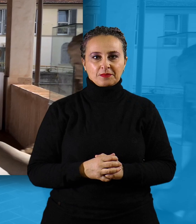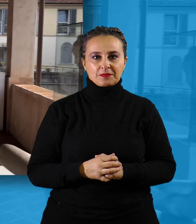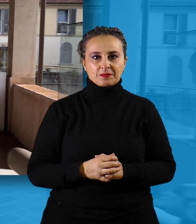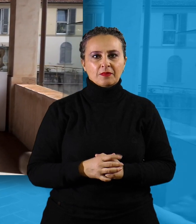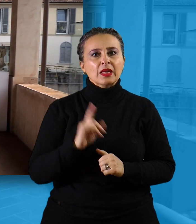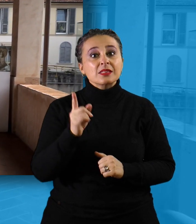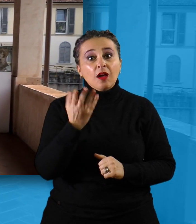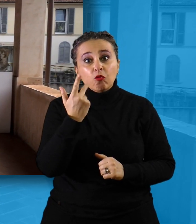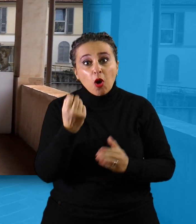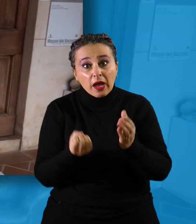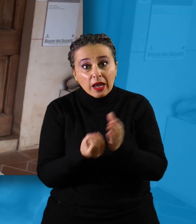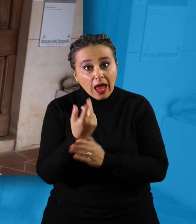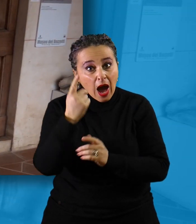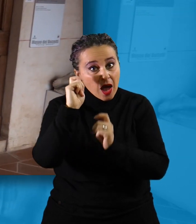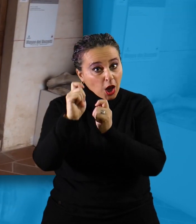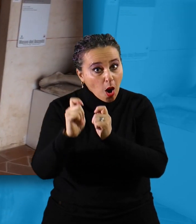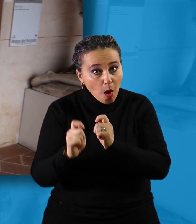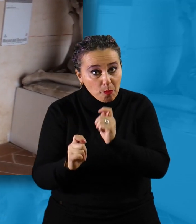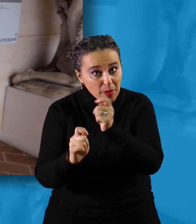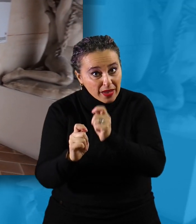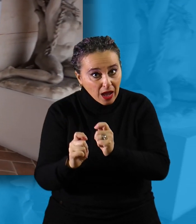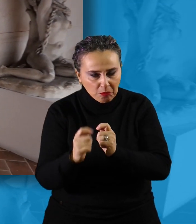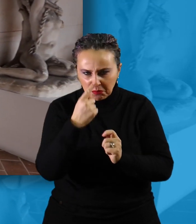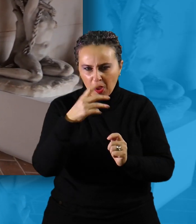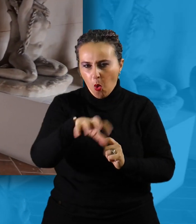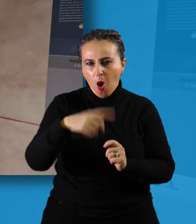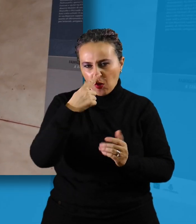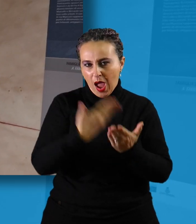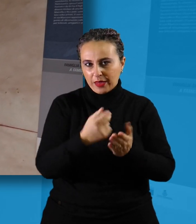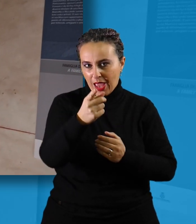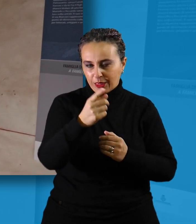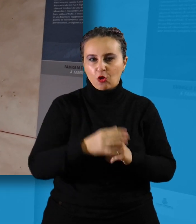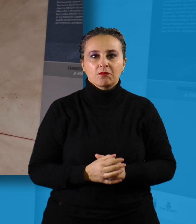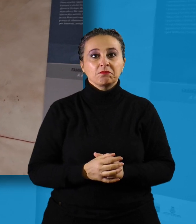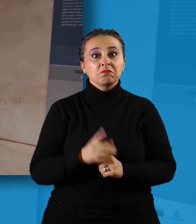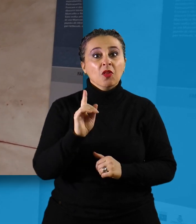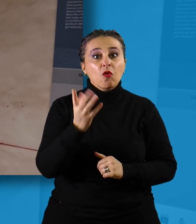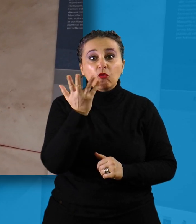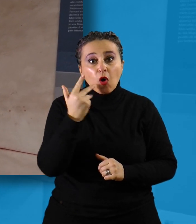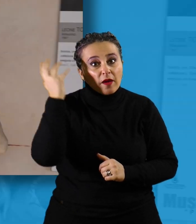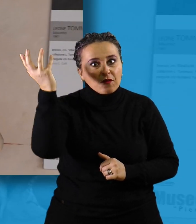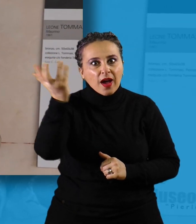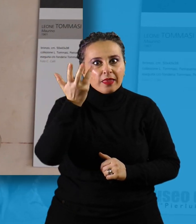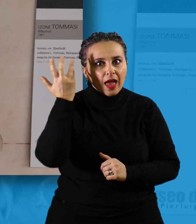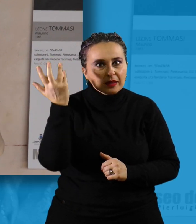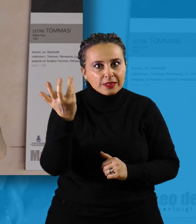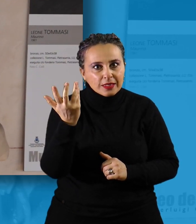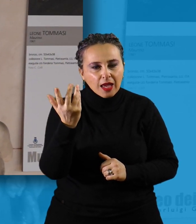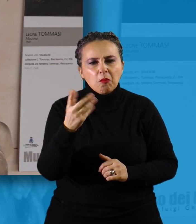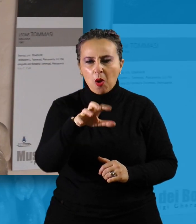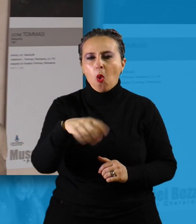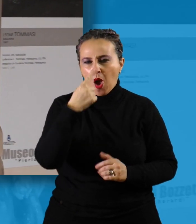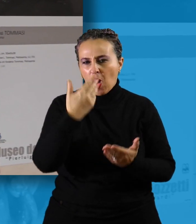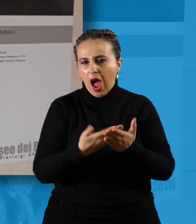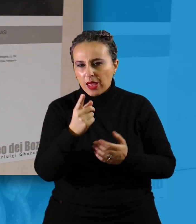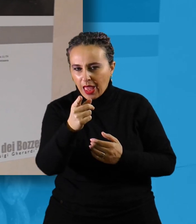Se vuoi creare un'opera d'arte, questo è il luogo adatto a te. Se vuoi volare in un cielo sognante, questo è il